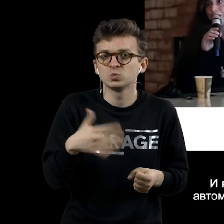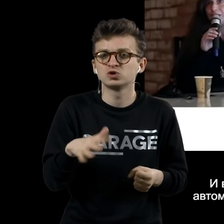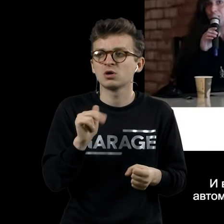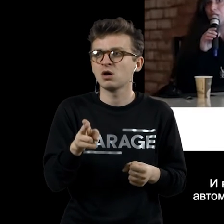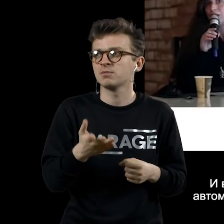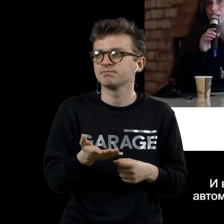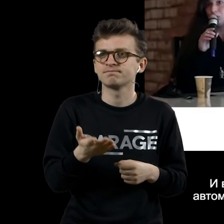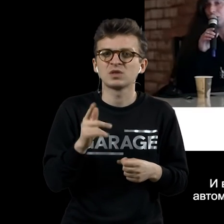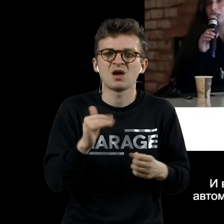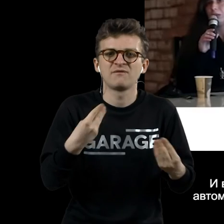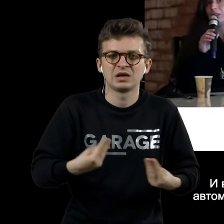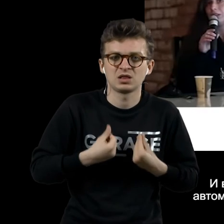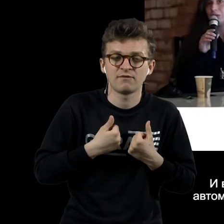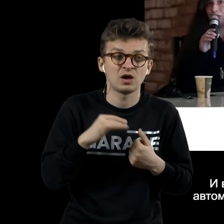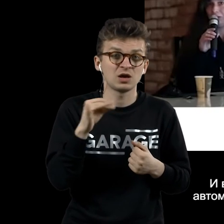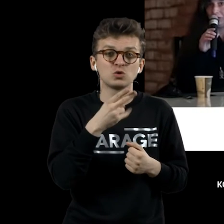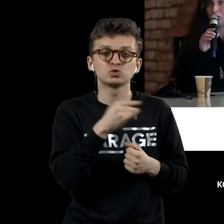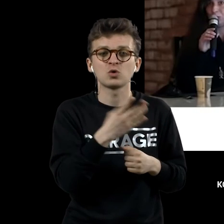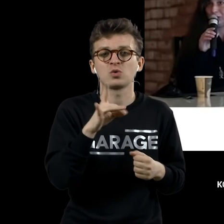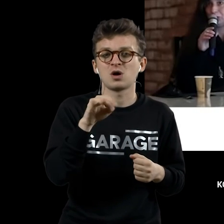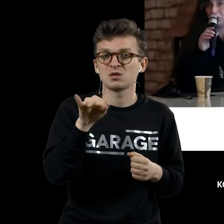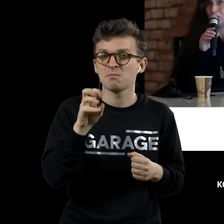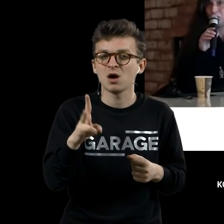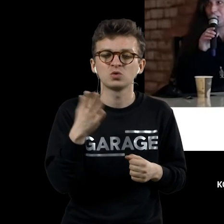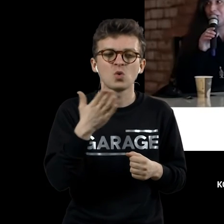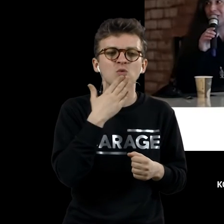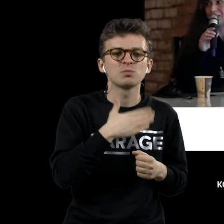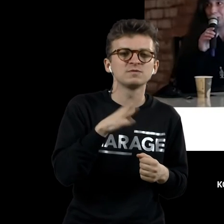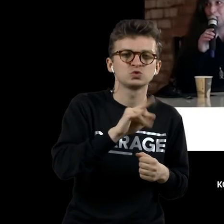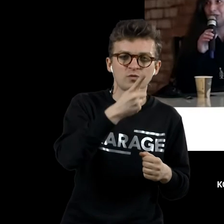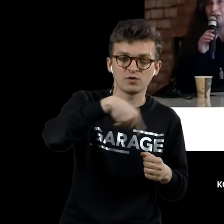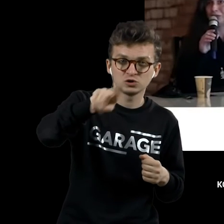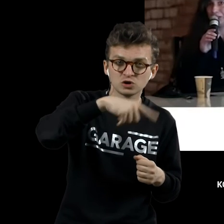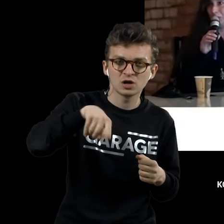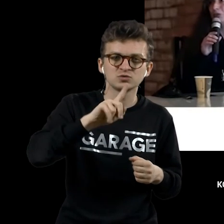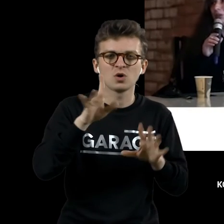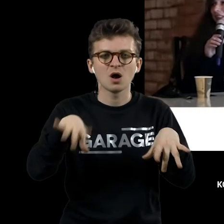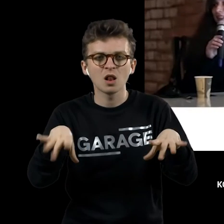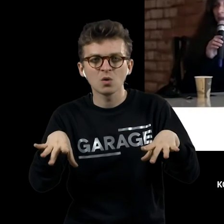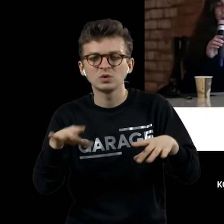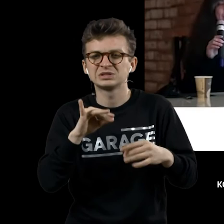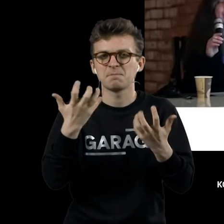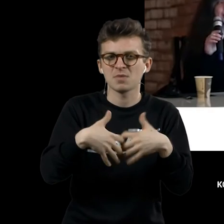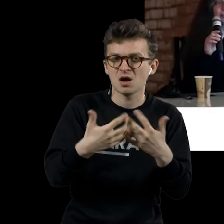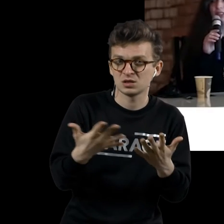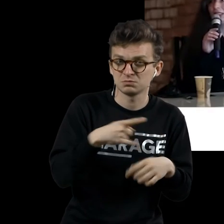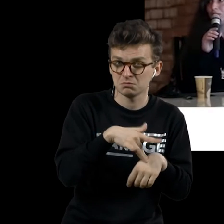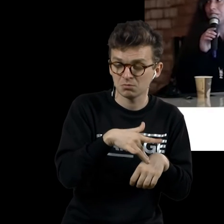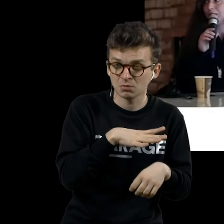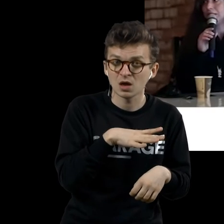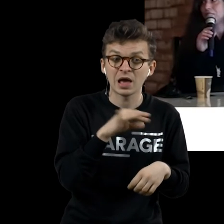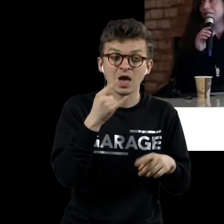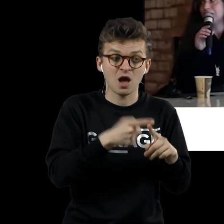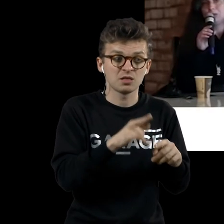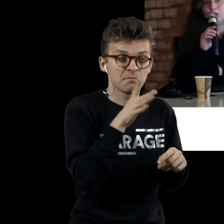вдохновения. Для Дюшана, которая ратаман, которому нравится все, что вращается, все, что колеса и все, что механизмы. Соответственно, с